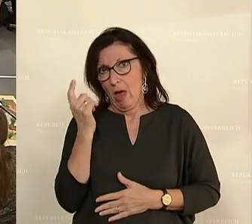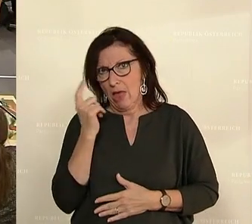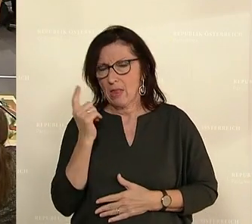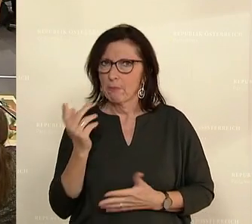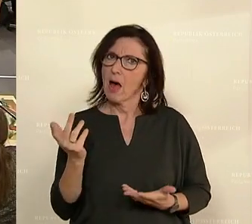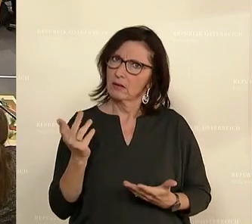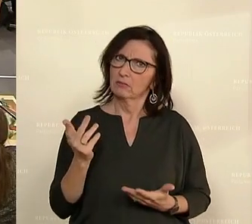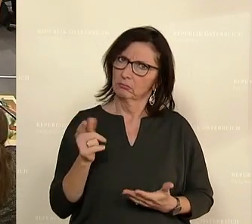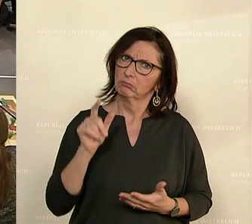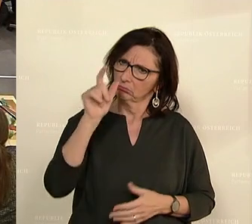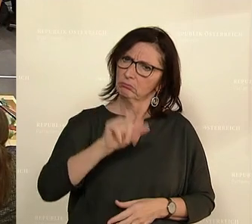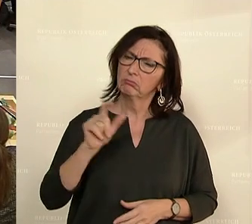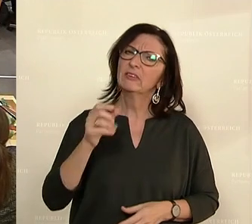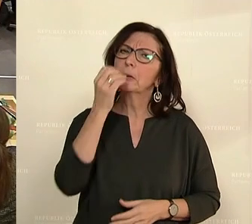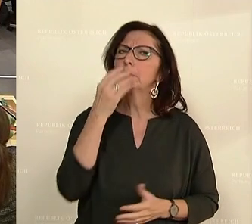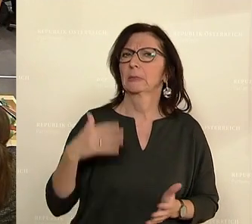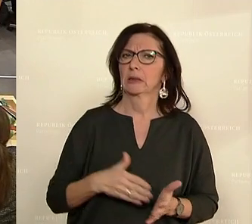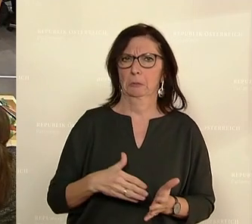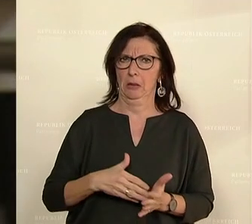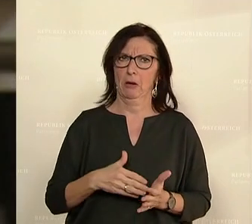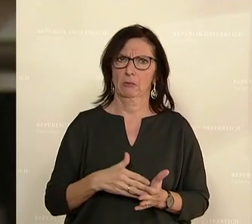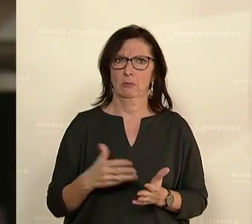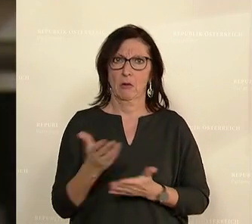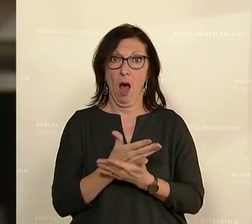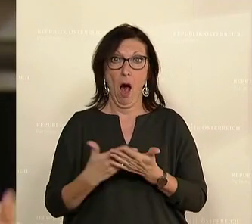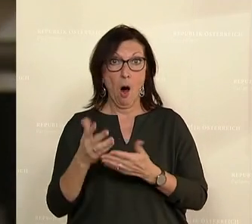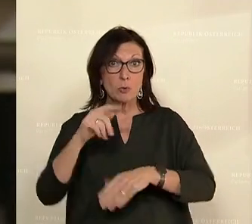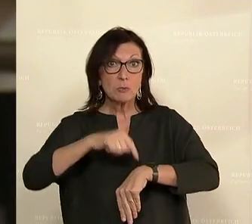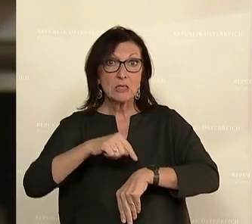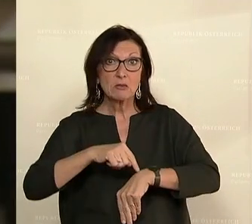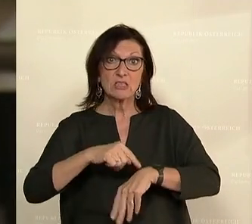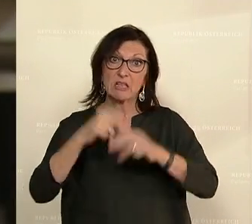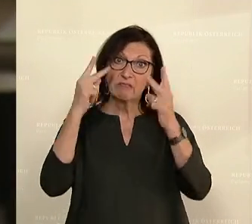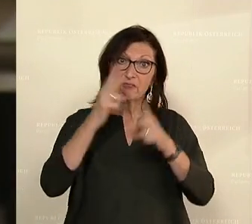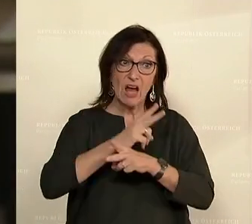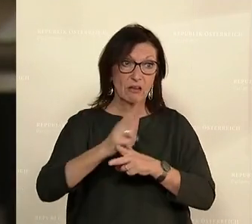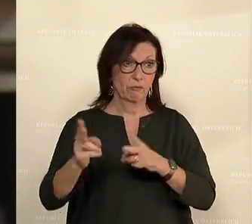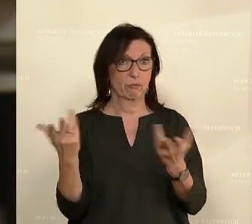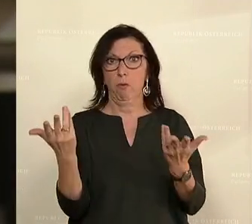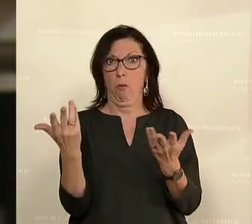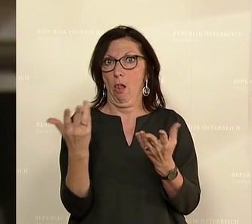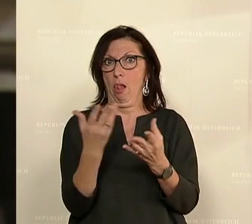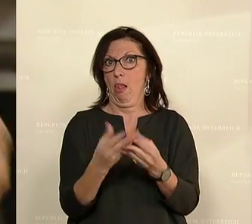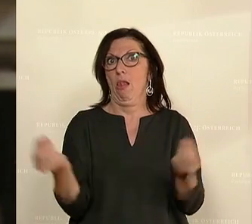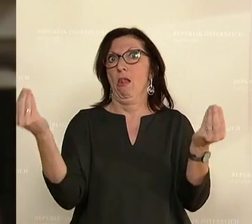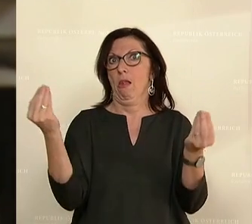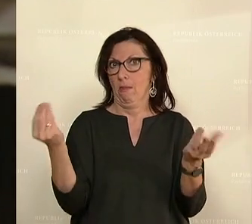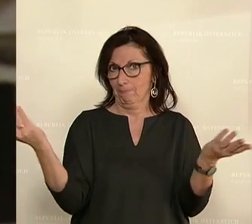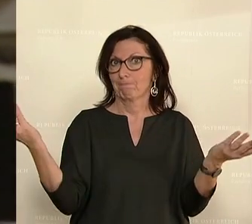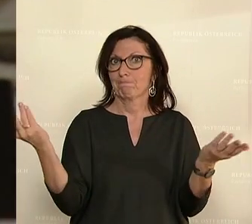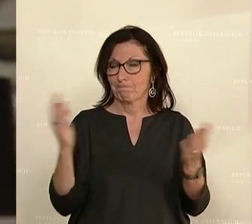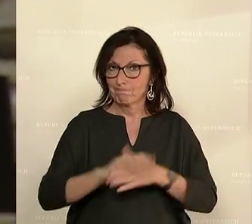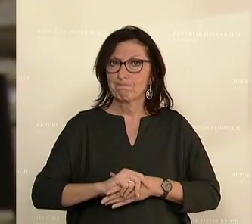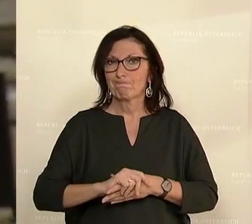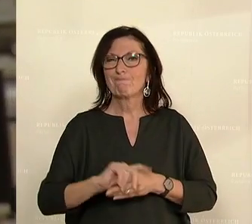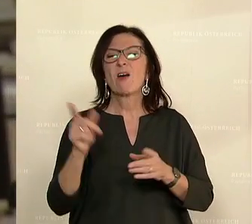Missbrauch mit diesen Kräften betrieben, auf Kosten der Ausbildungszeit, auf Kosten der militärischen Ausbildung und großteils auch nicht